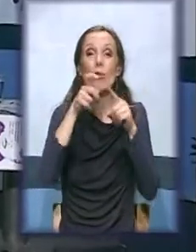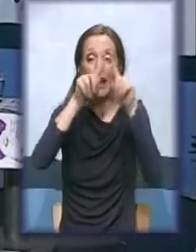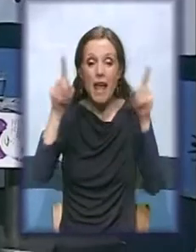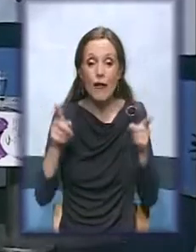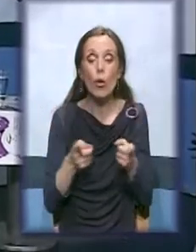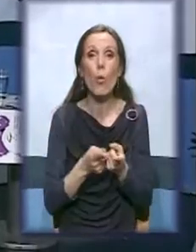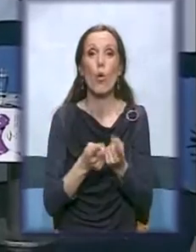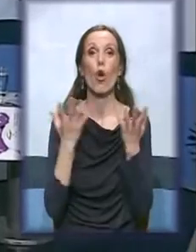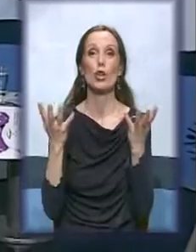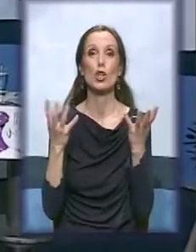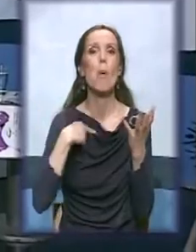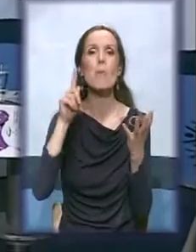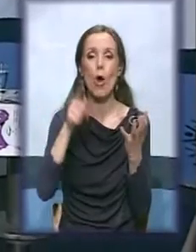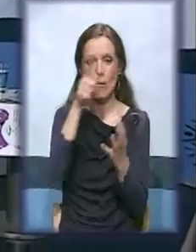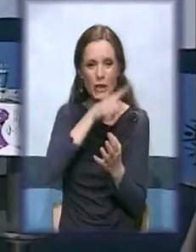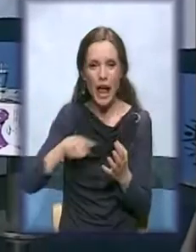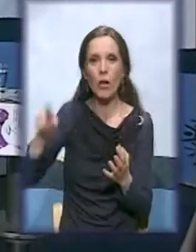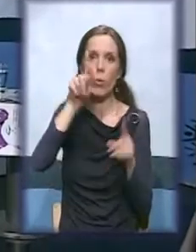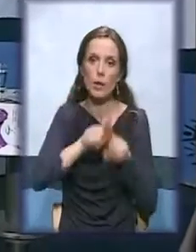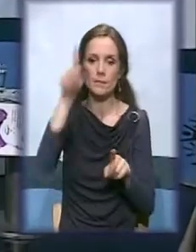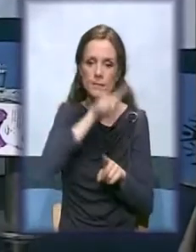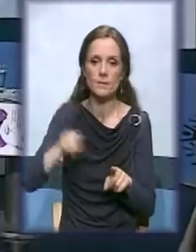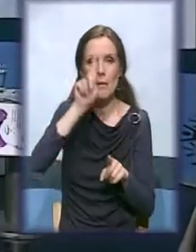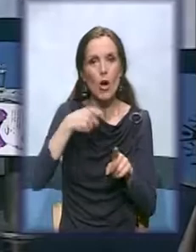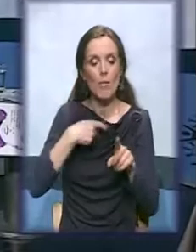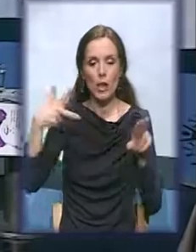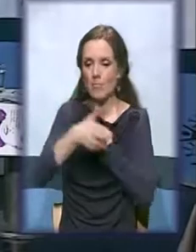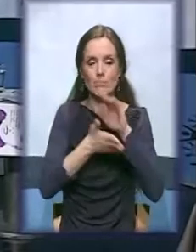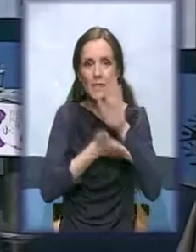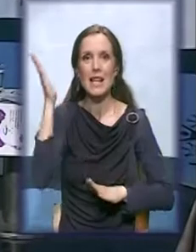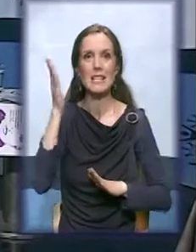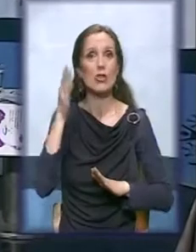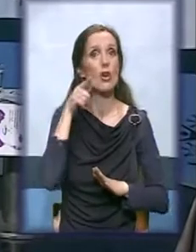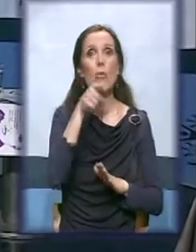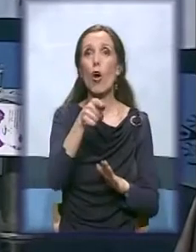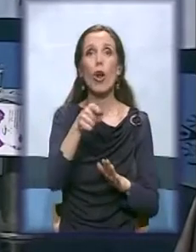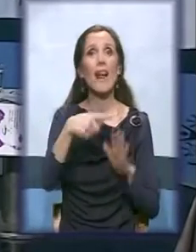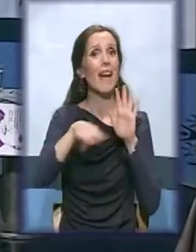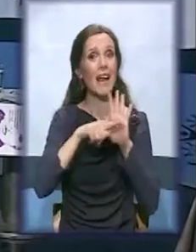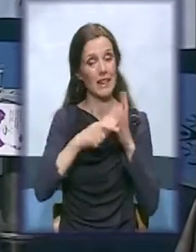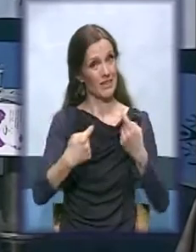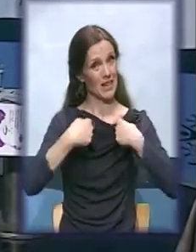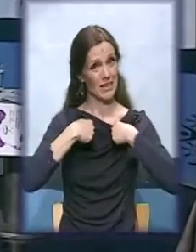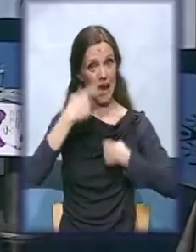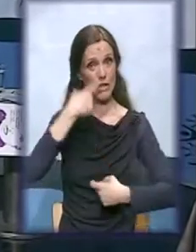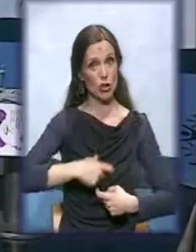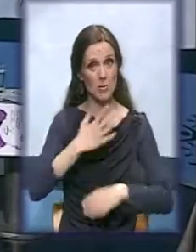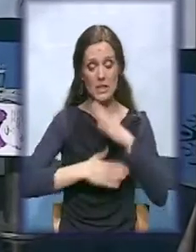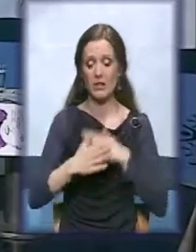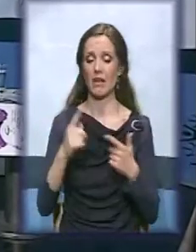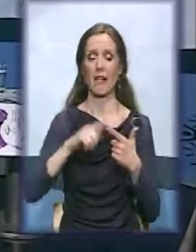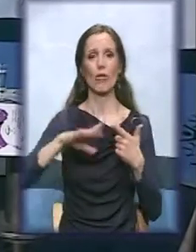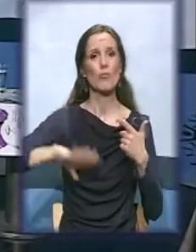izađemo iz kruga koji je začaran i koji je ponekad veoma negativan, kako za nas, osobe sa invaliditetom, žene u